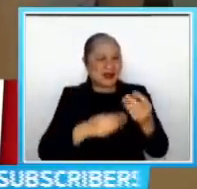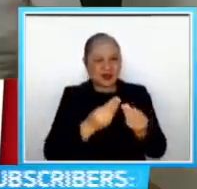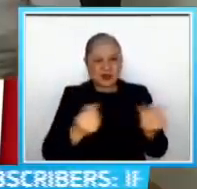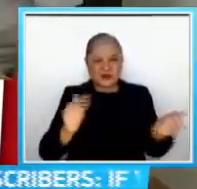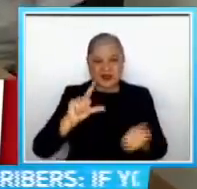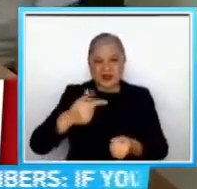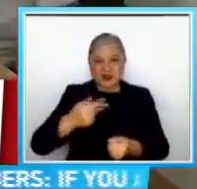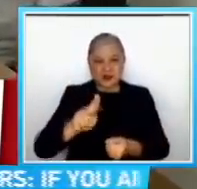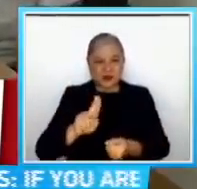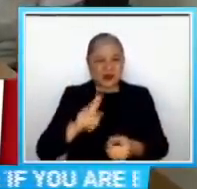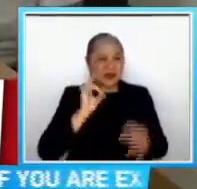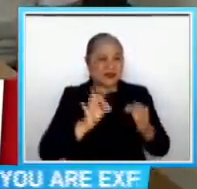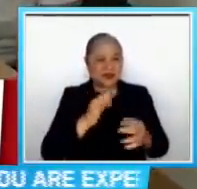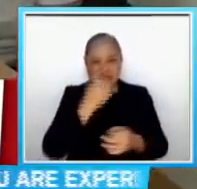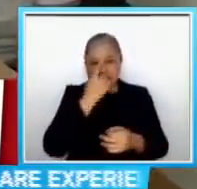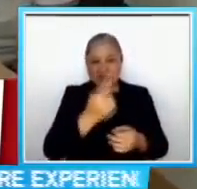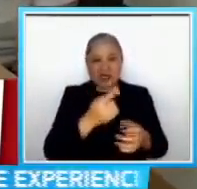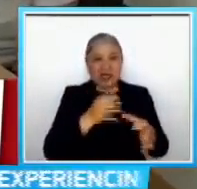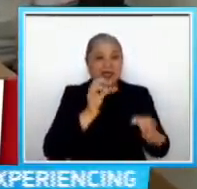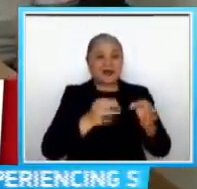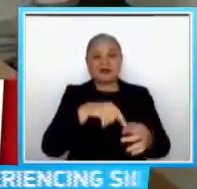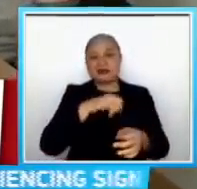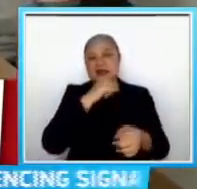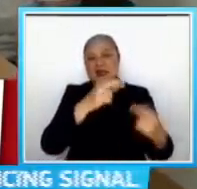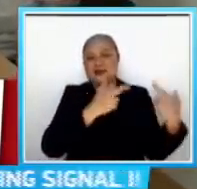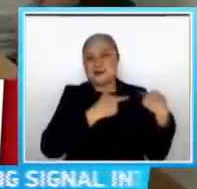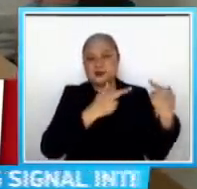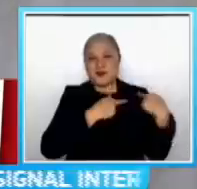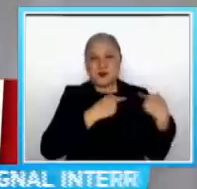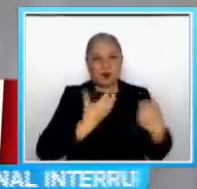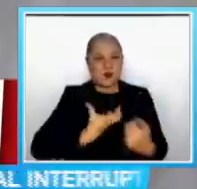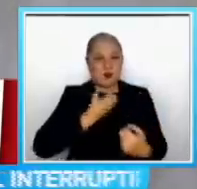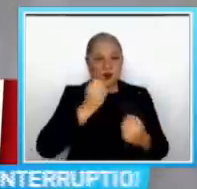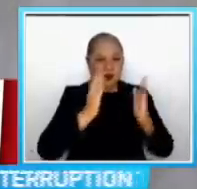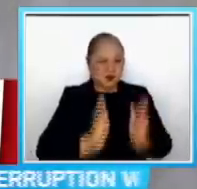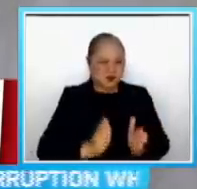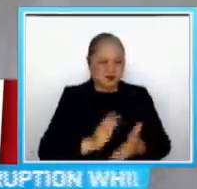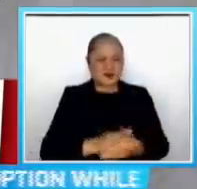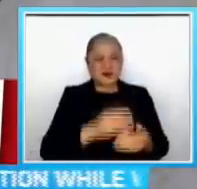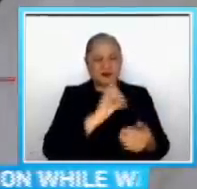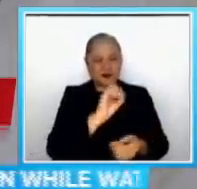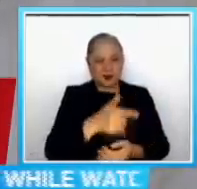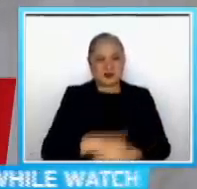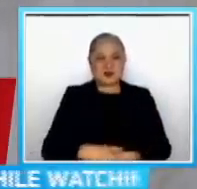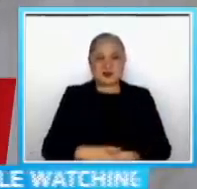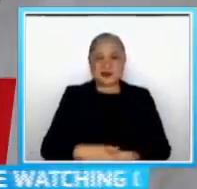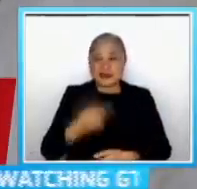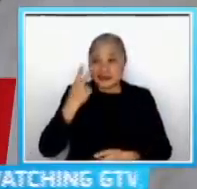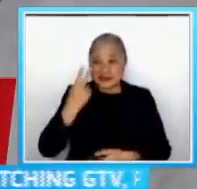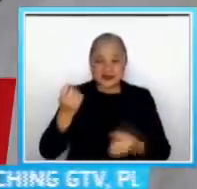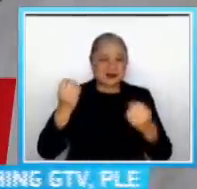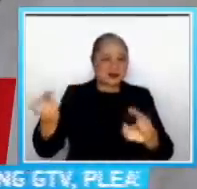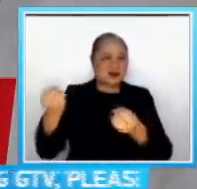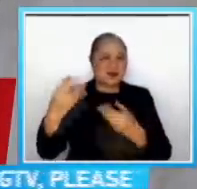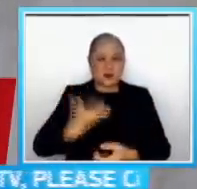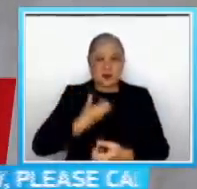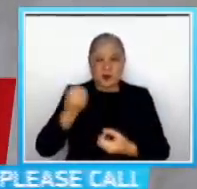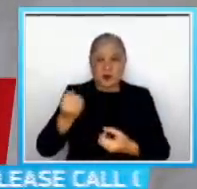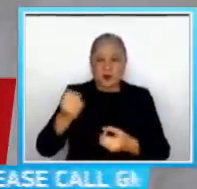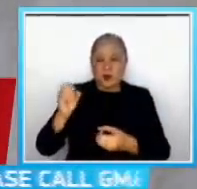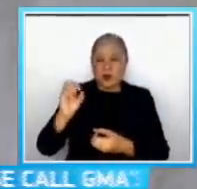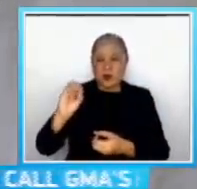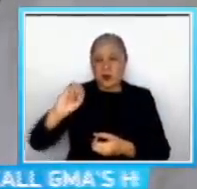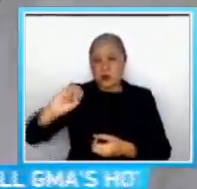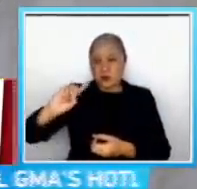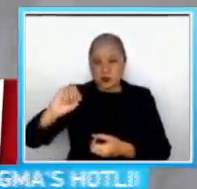mananatili namang irresponsable ang mga pet owner Alam niyo naman kung gano'ng karami ang aso sa Quezon City,